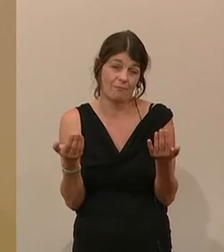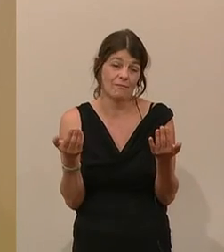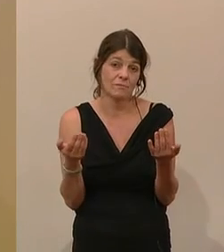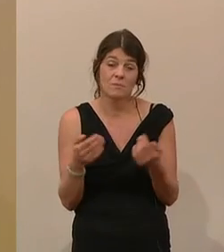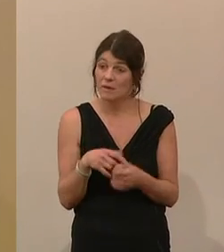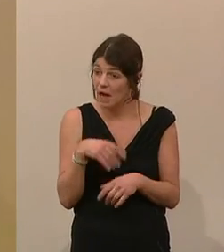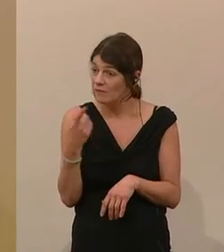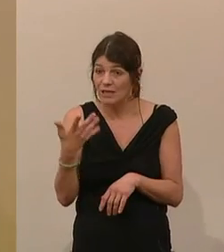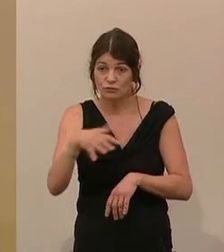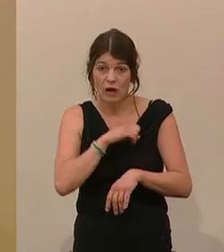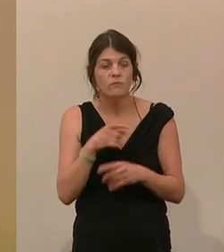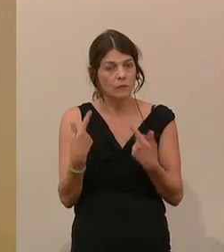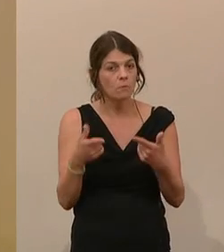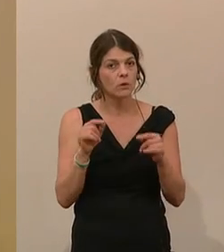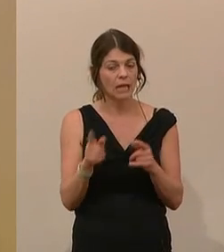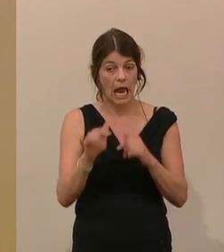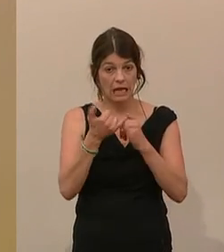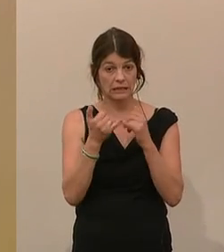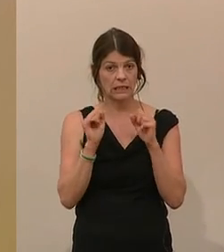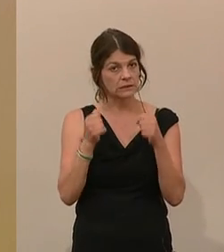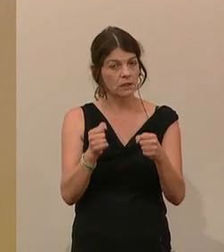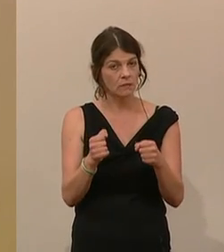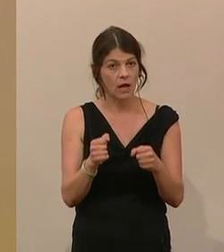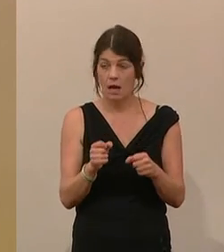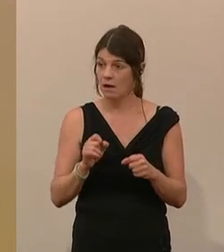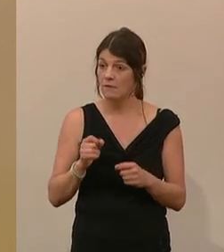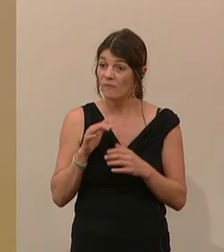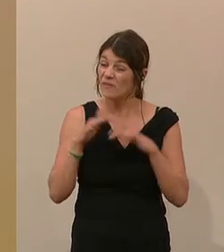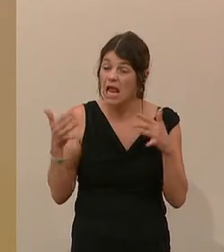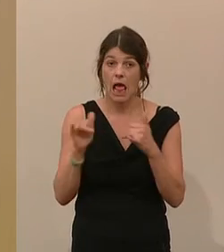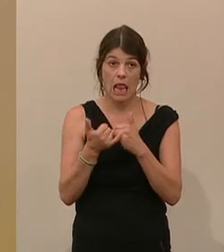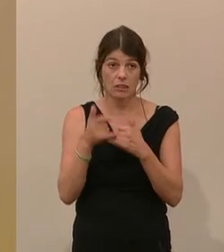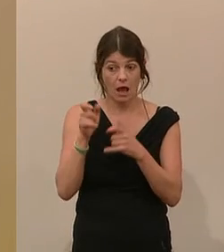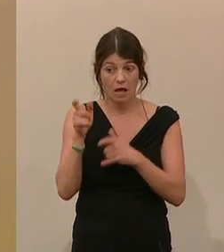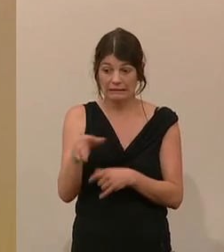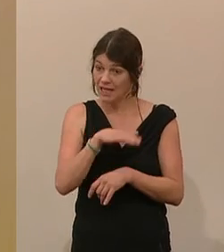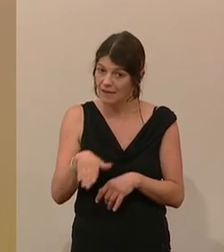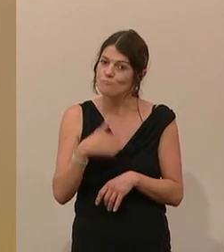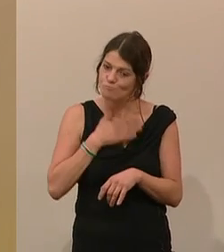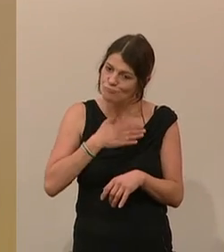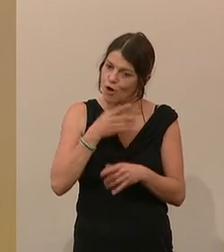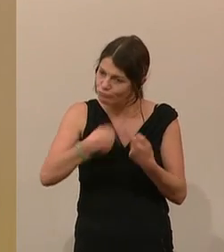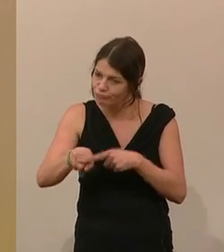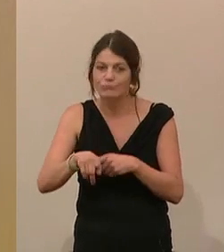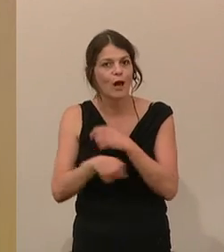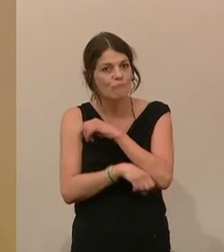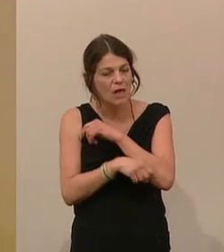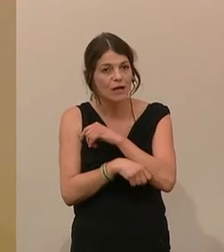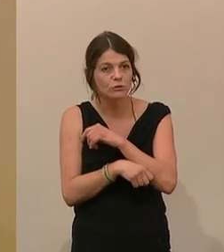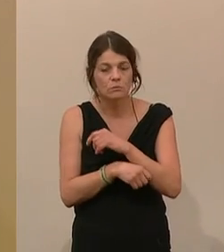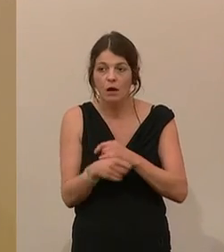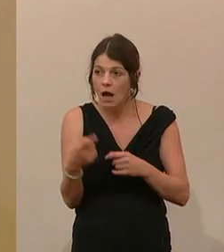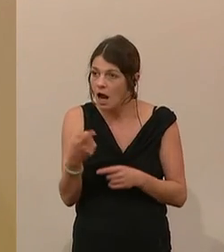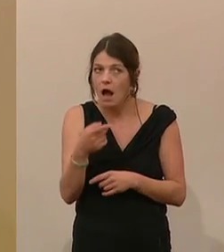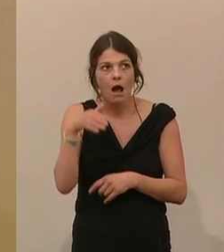imstande ist, musste diese Elterninitiative wohl auch viele Eltern, die ihre Kinder gern in einem Gymnasium untergebracht hätten,